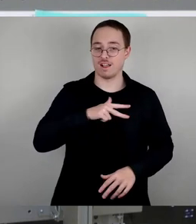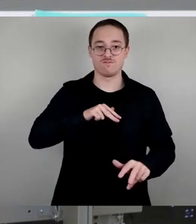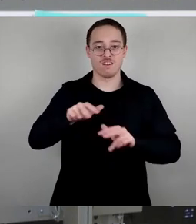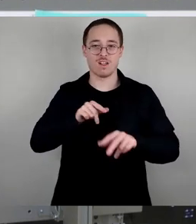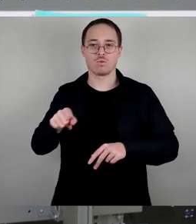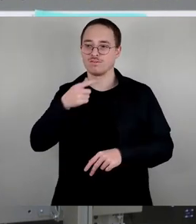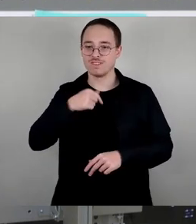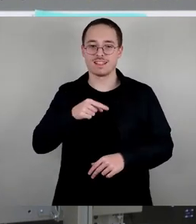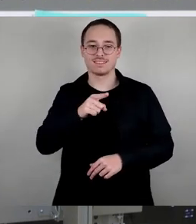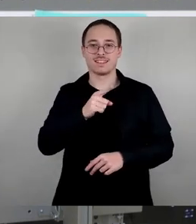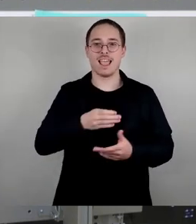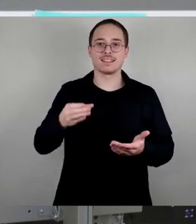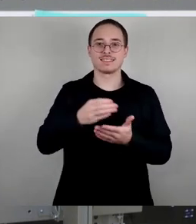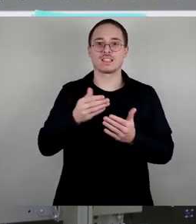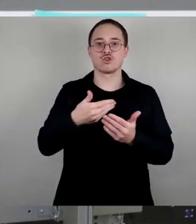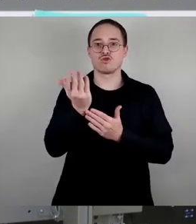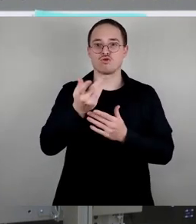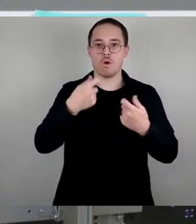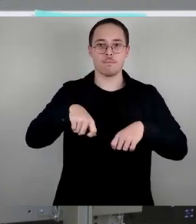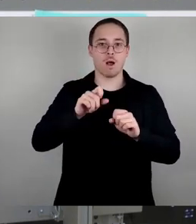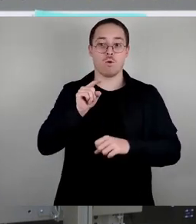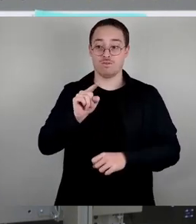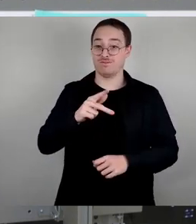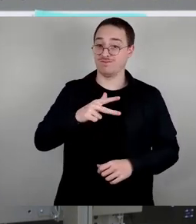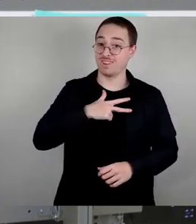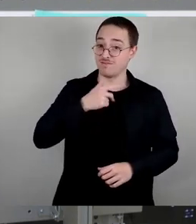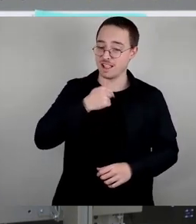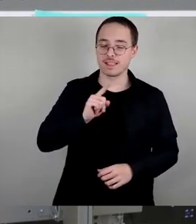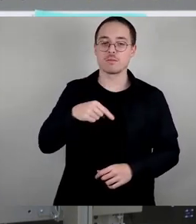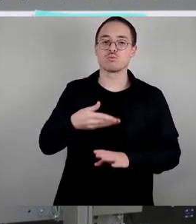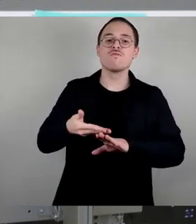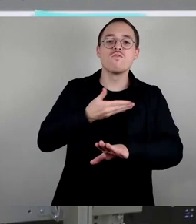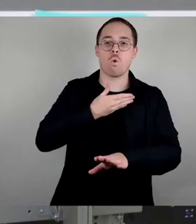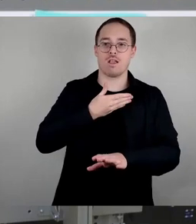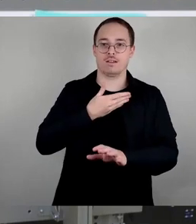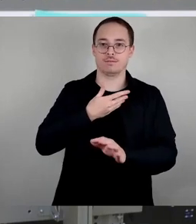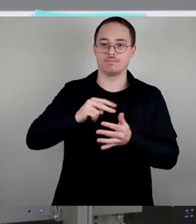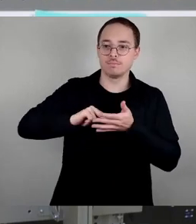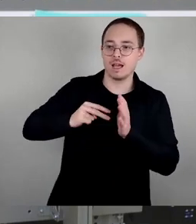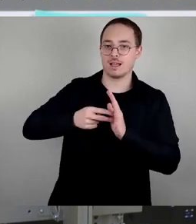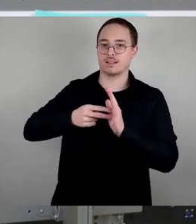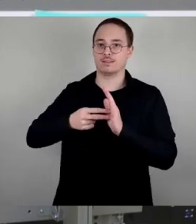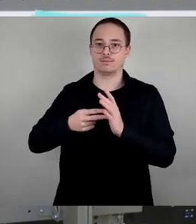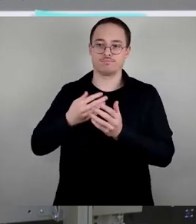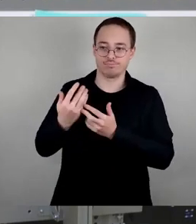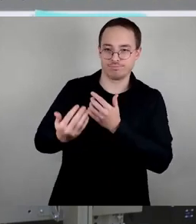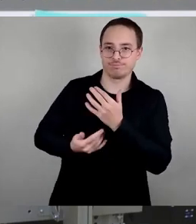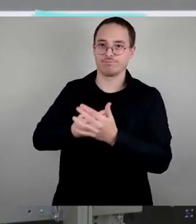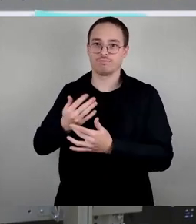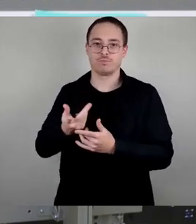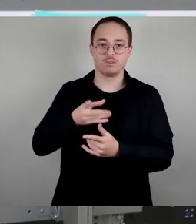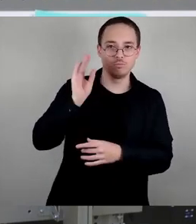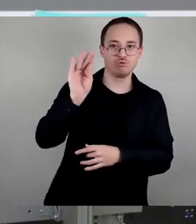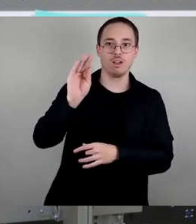müsste damit mit ausreichender Vorlaufzeit begonnen werden. Für Planung und Bau vor dem Mietvertragsende.